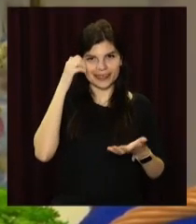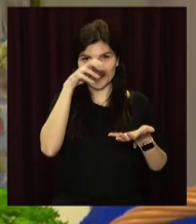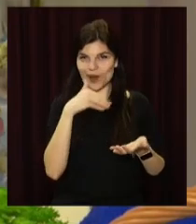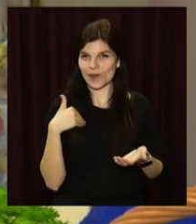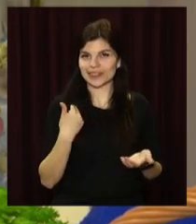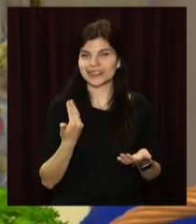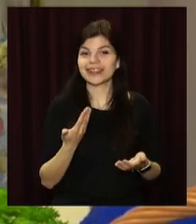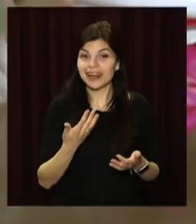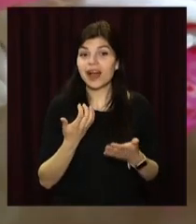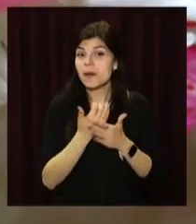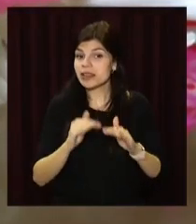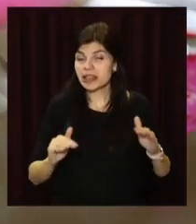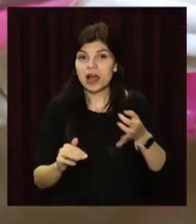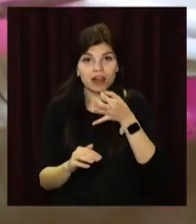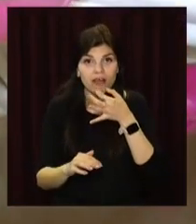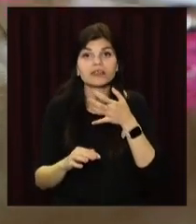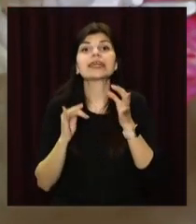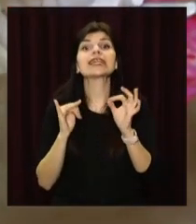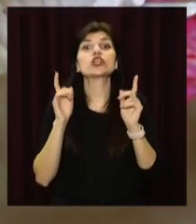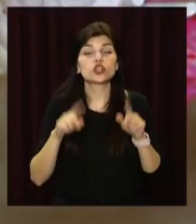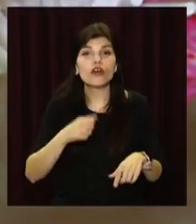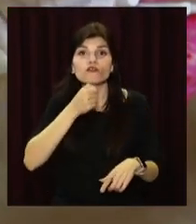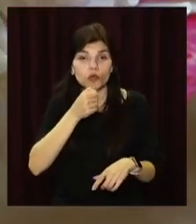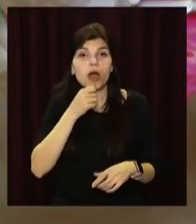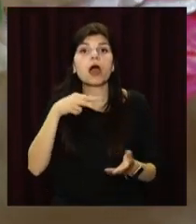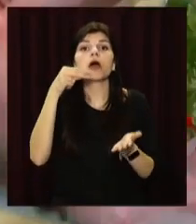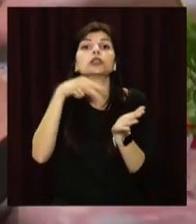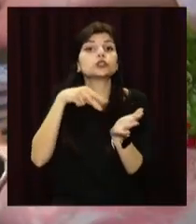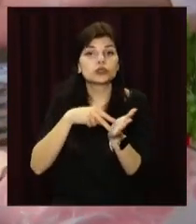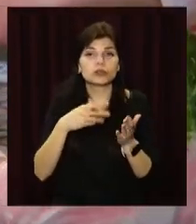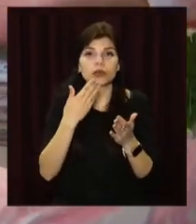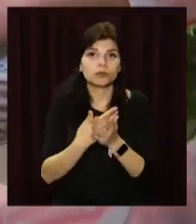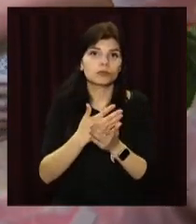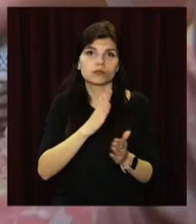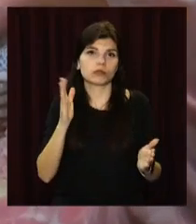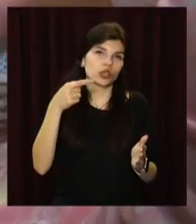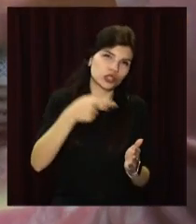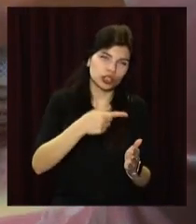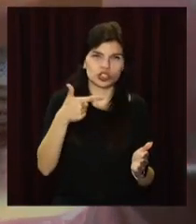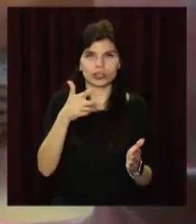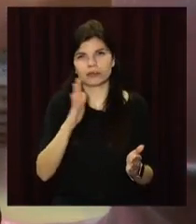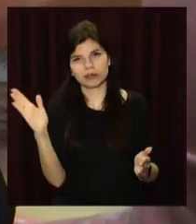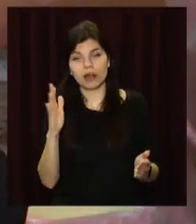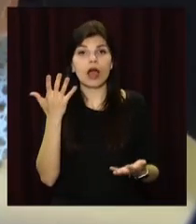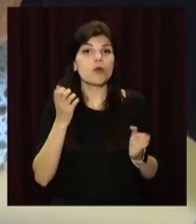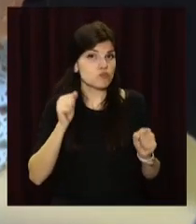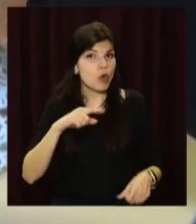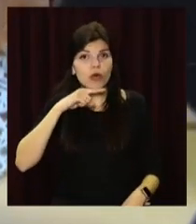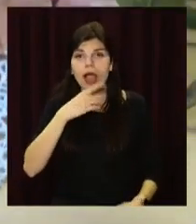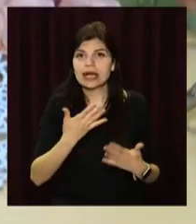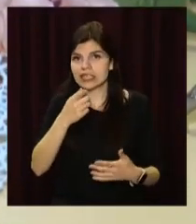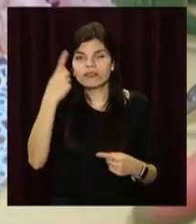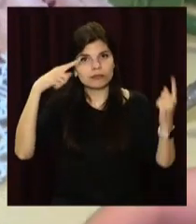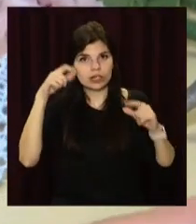кошик до снаги не тільки дітям, а й дорослим. Вартість такого заняття у студії – з пів тисячі гривень. Та можна зекономити, якщо давати волю